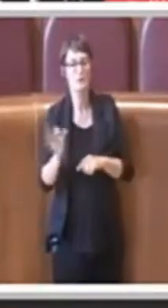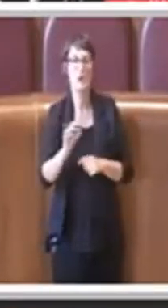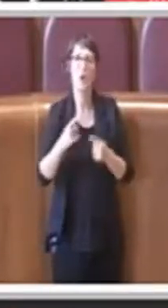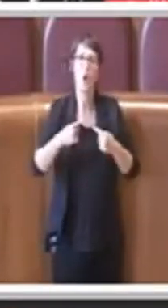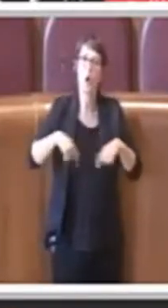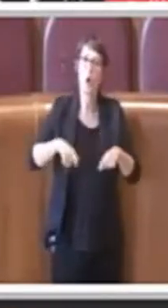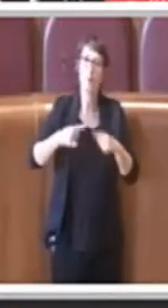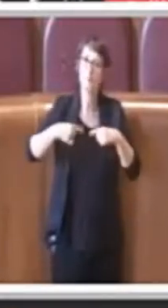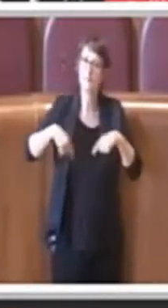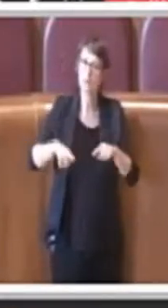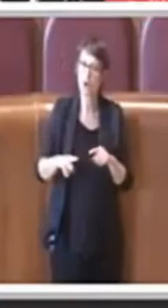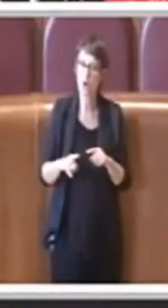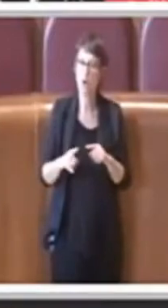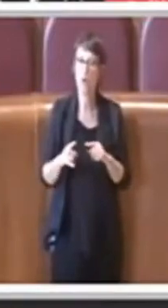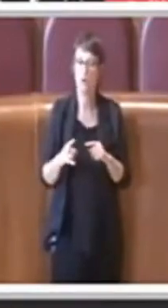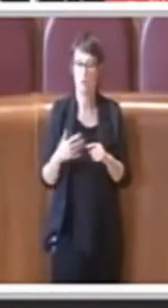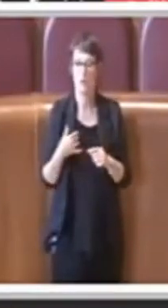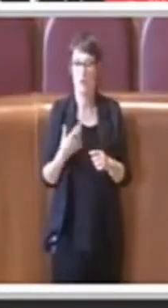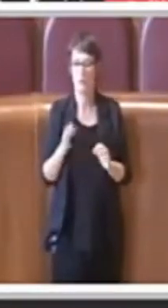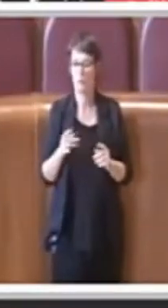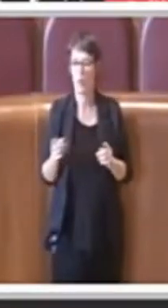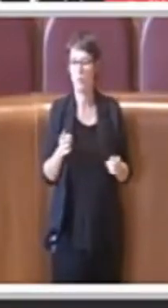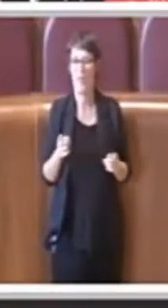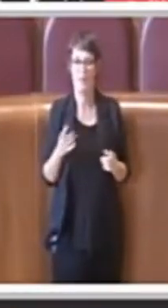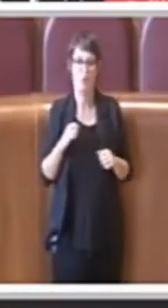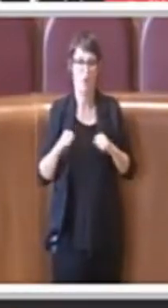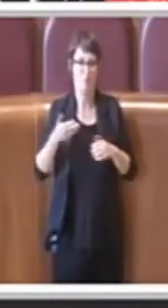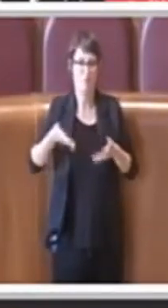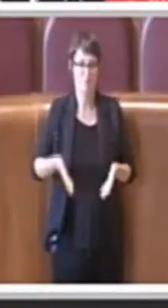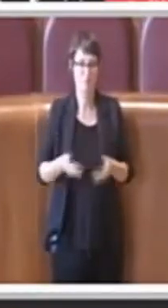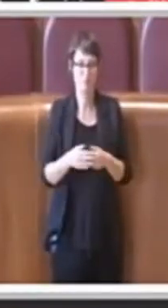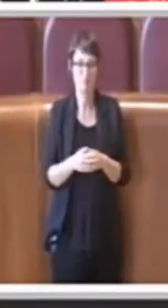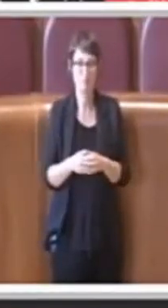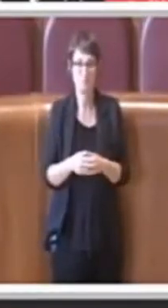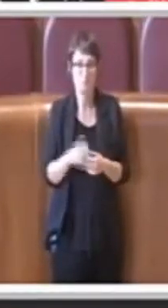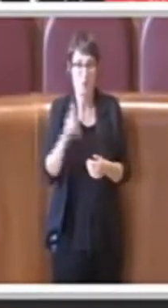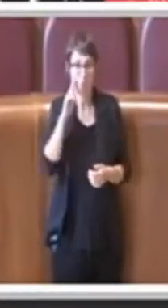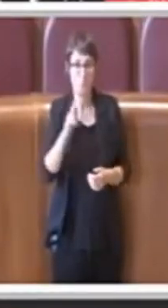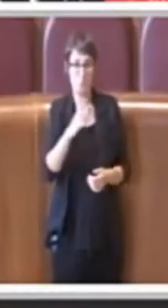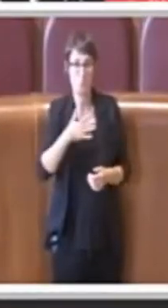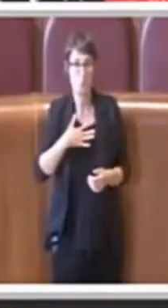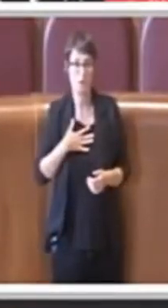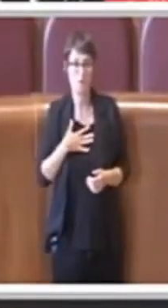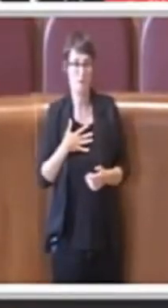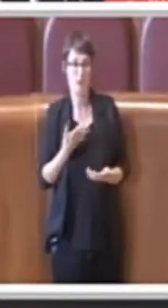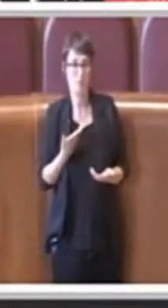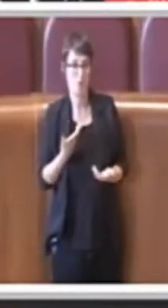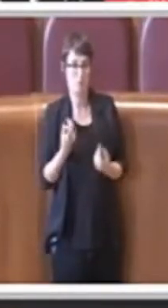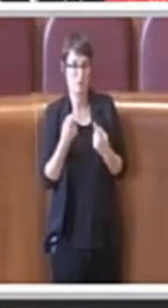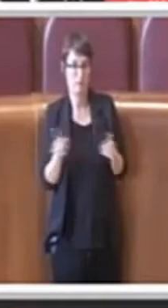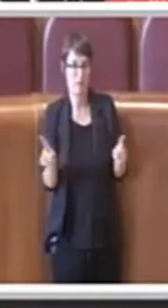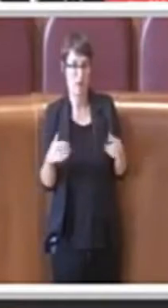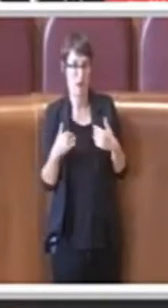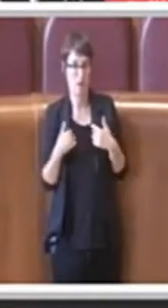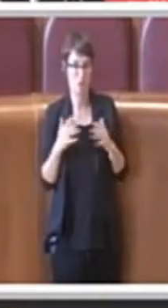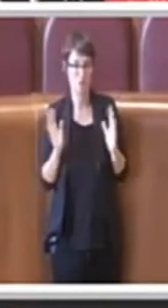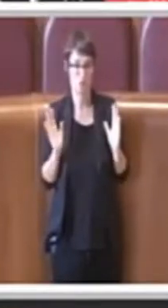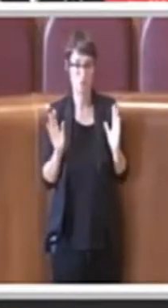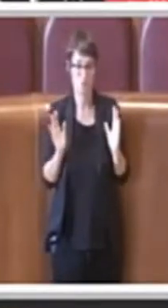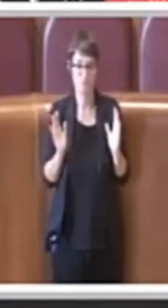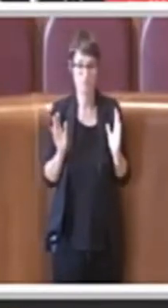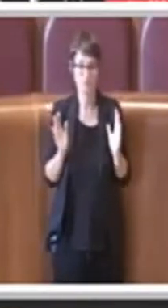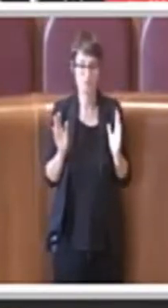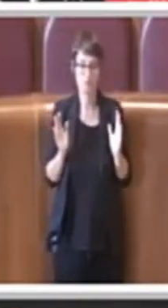corso di questa consigliatura. Dal mio punto di vista non è così. In realtà noi